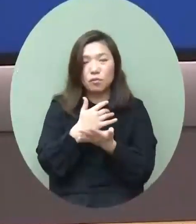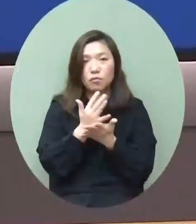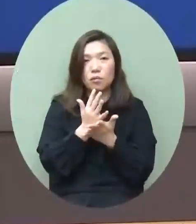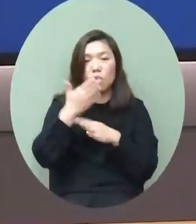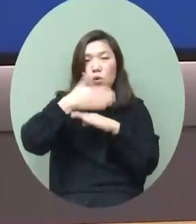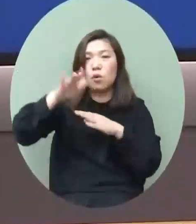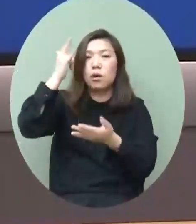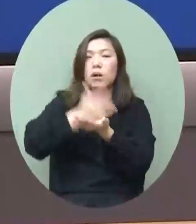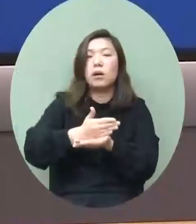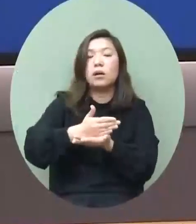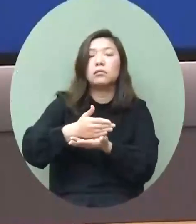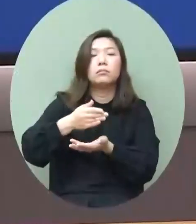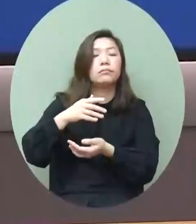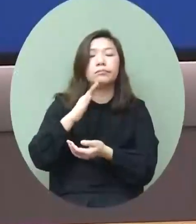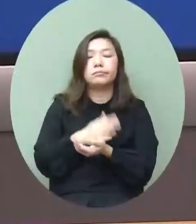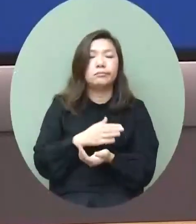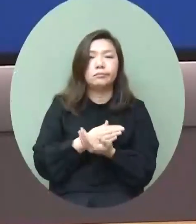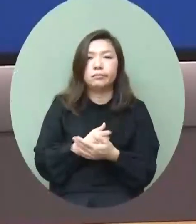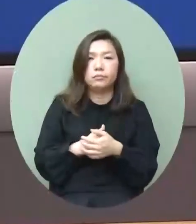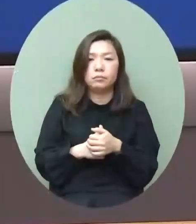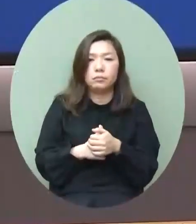的外防輸入措施